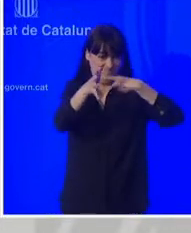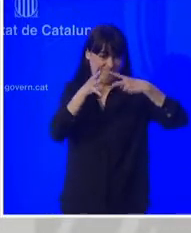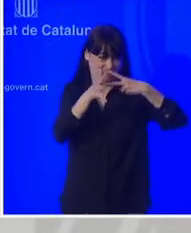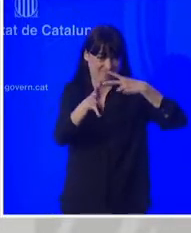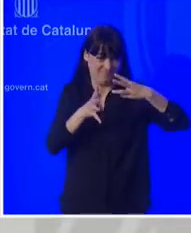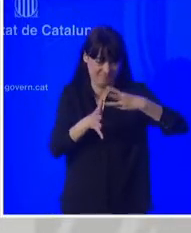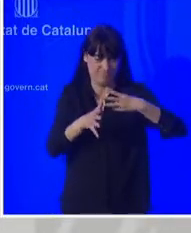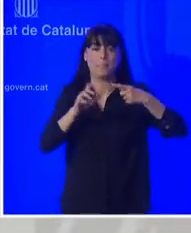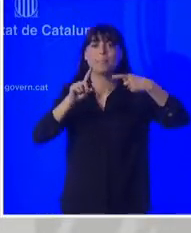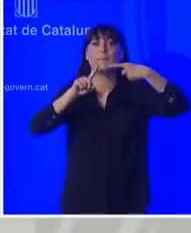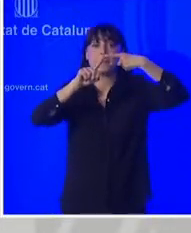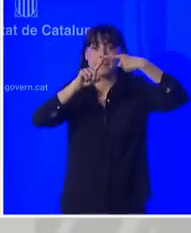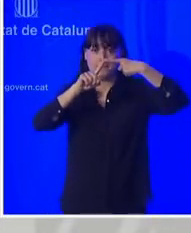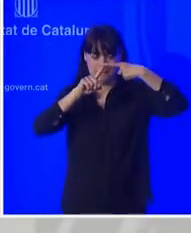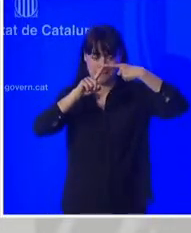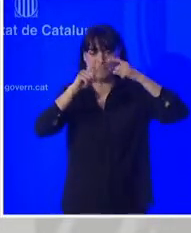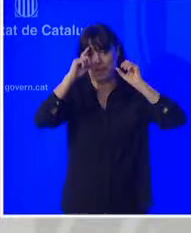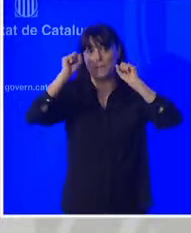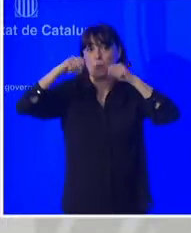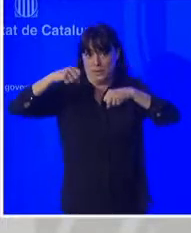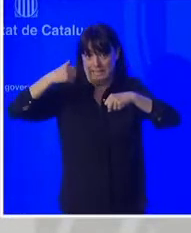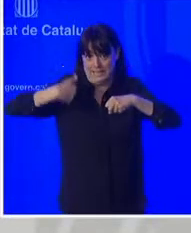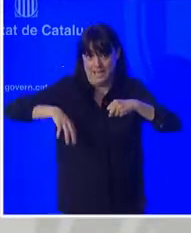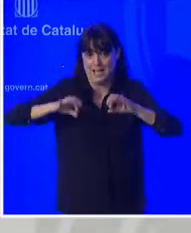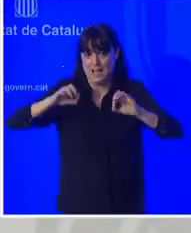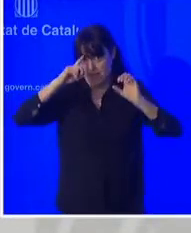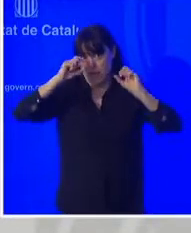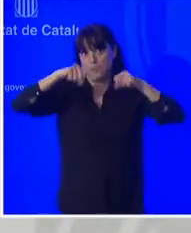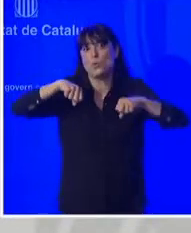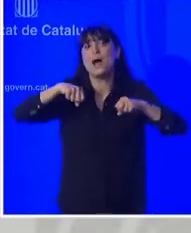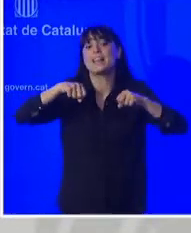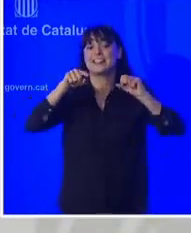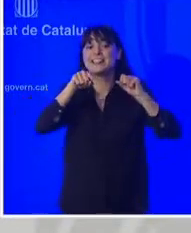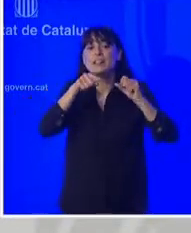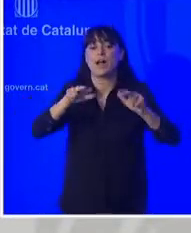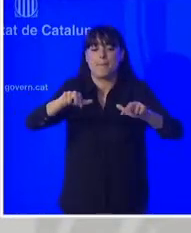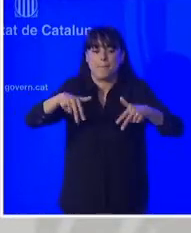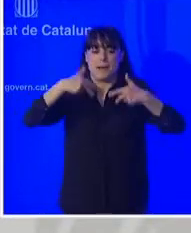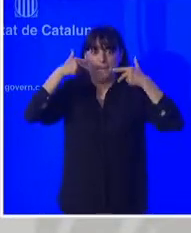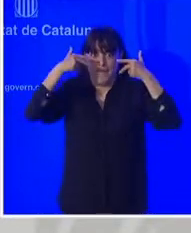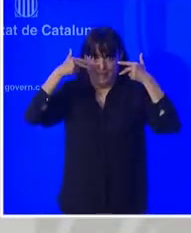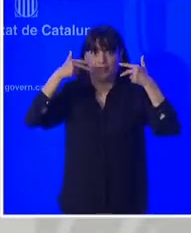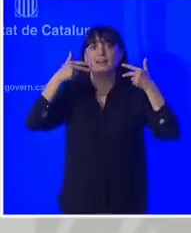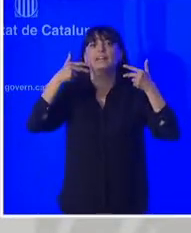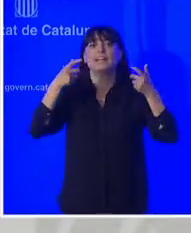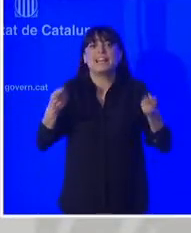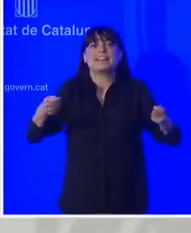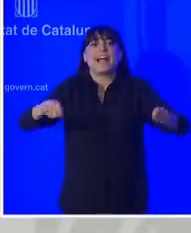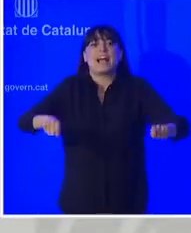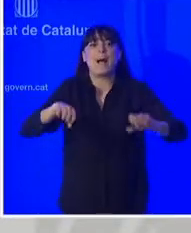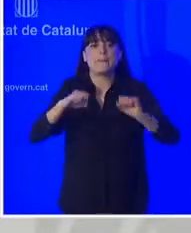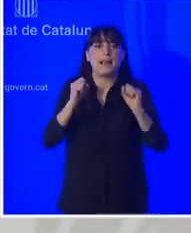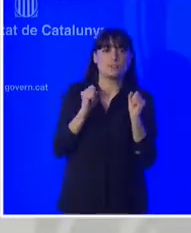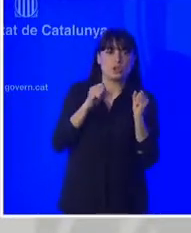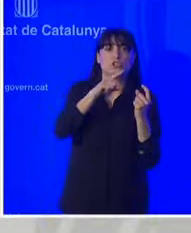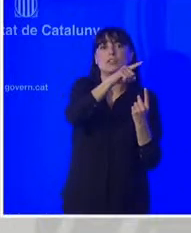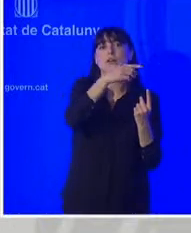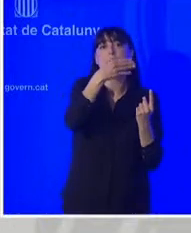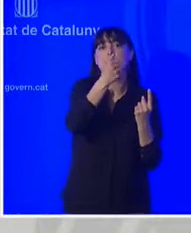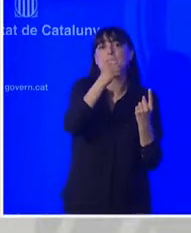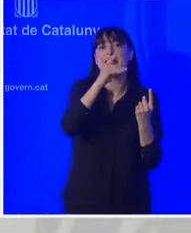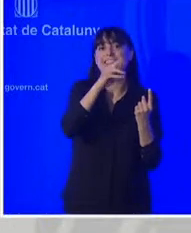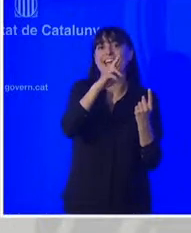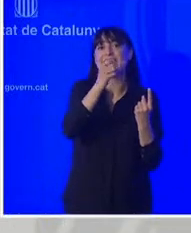En primer lloc hem aprovat un acord que ens permetrà tancar les presons de Batràs i de Trinitat